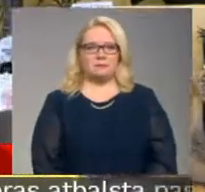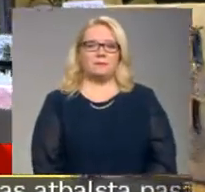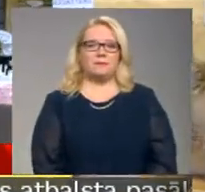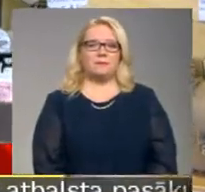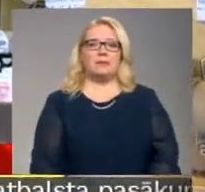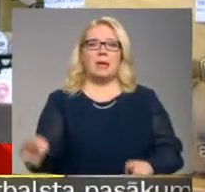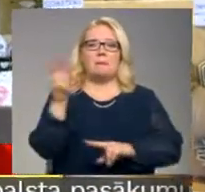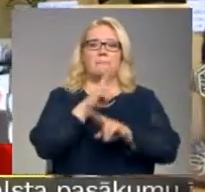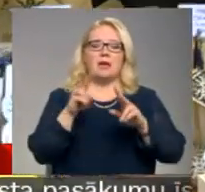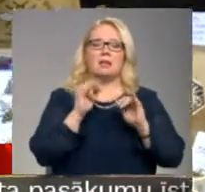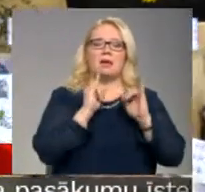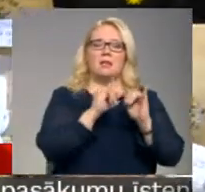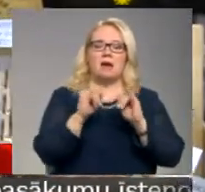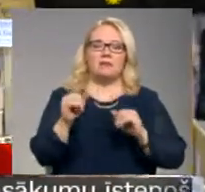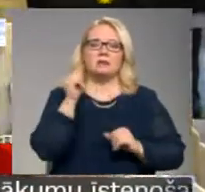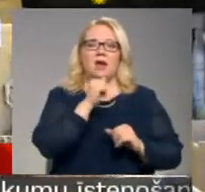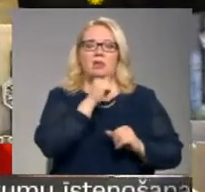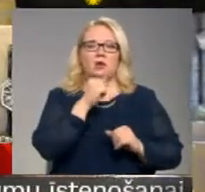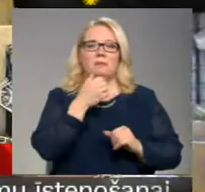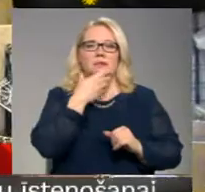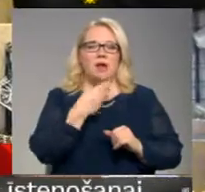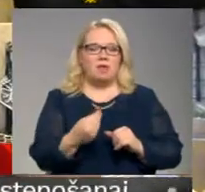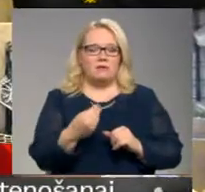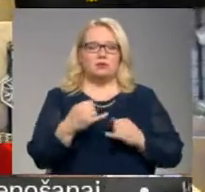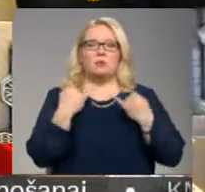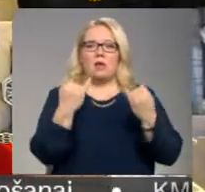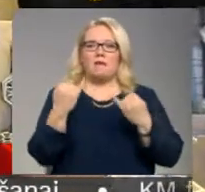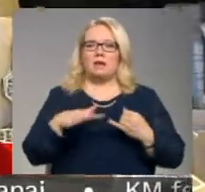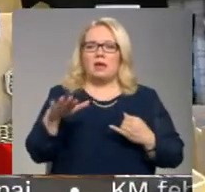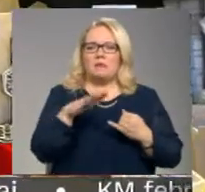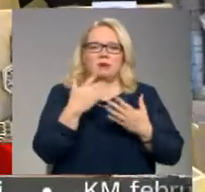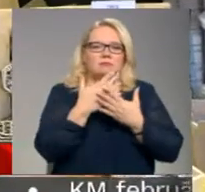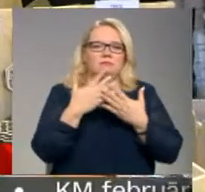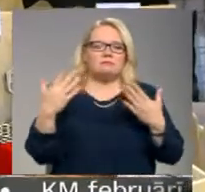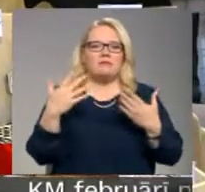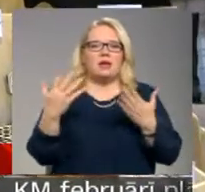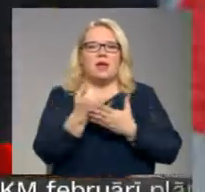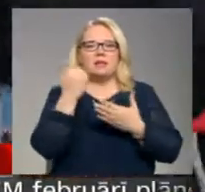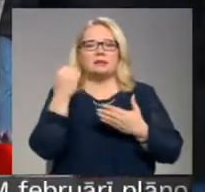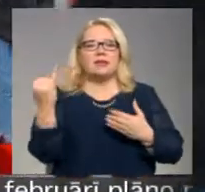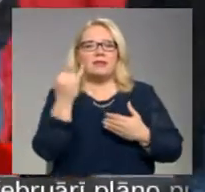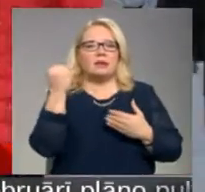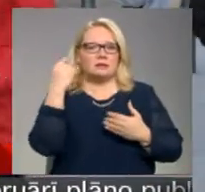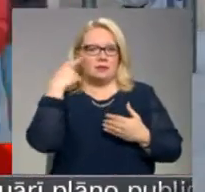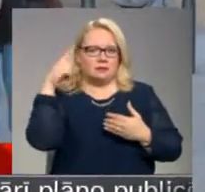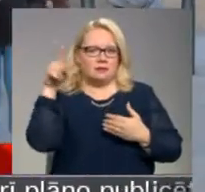Meklē dāvaniņu sanonīmajam salovēcim un dāvanas ģimenei vajag daudz ko jāatrod interesantas idejas.